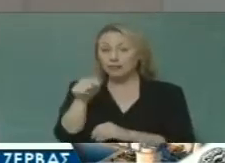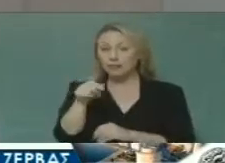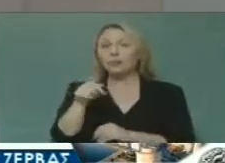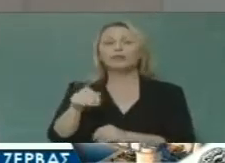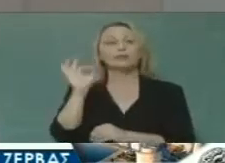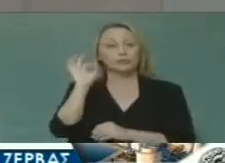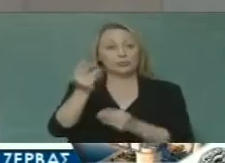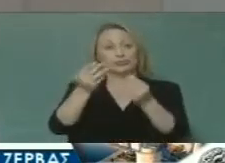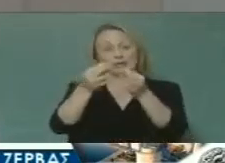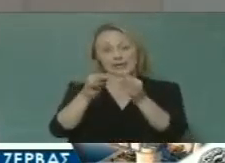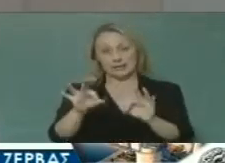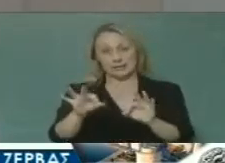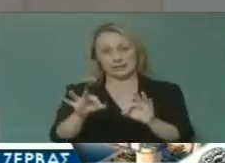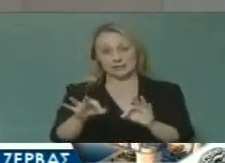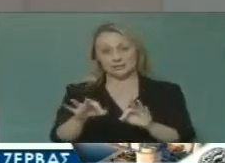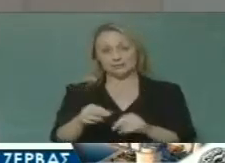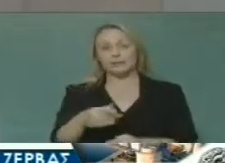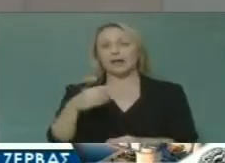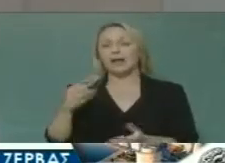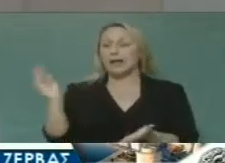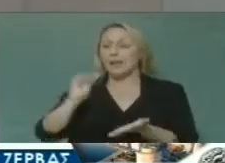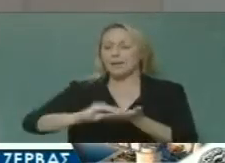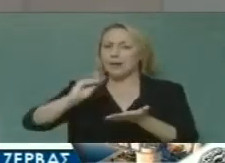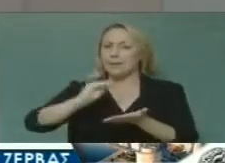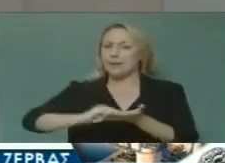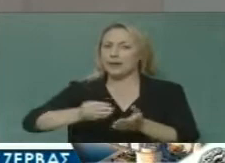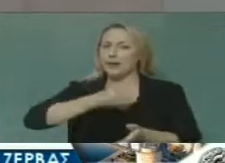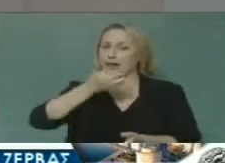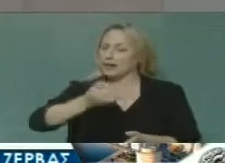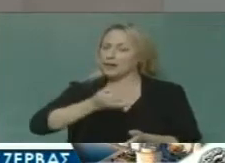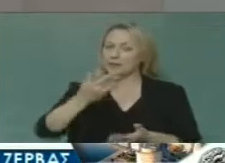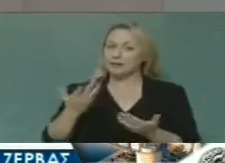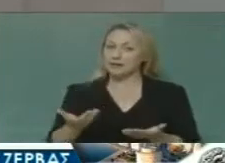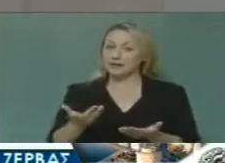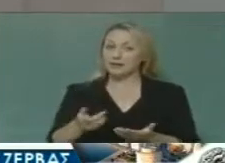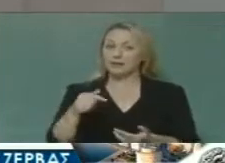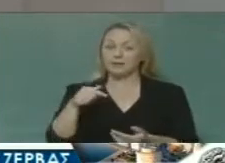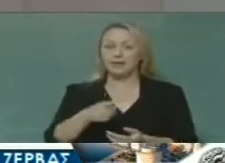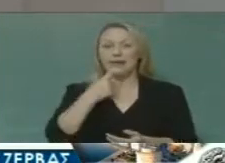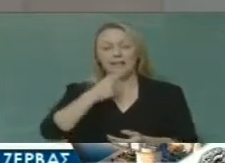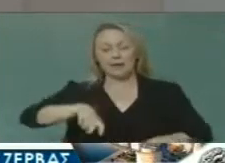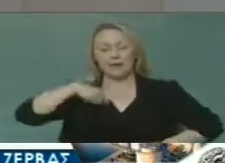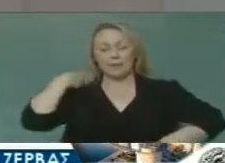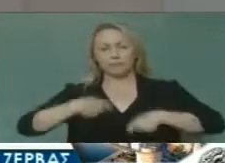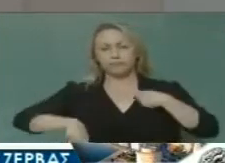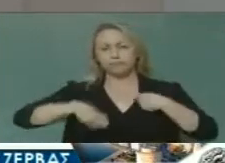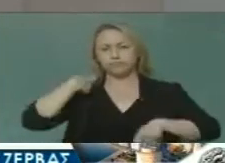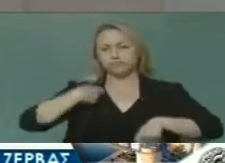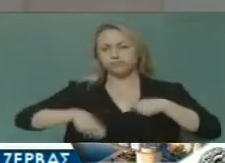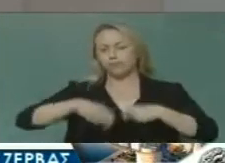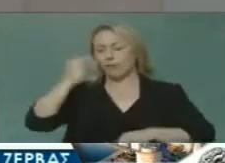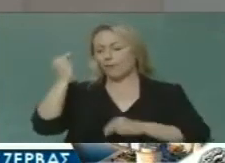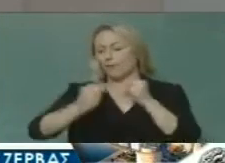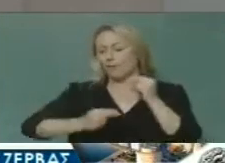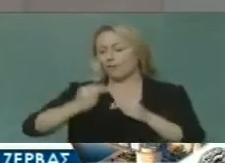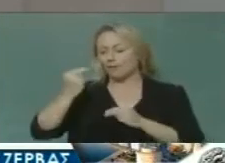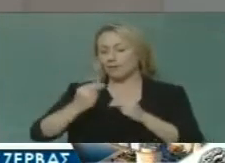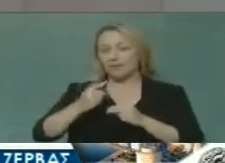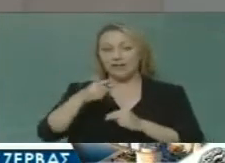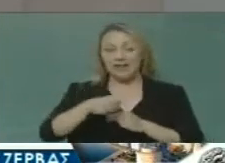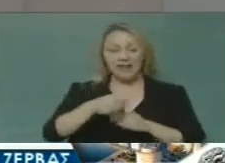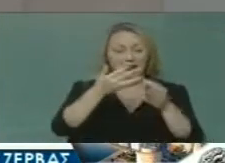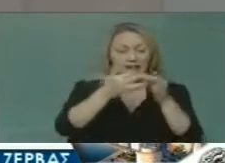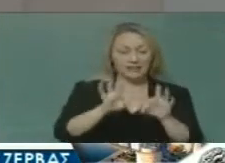Γιατί στην πόλη μας έχω πει πολλές φορές έχουμε βαρεθεί να γκρινιάζουμε για τα προβλήματα να γκρινιάζουμε για τις λύσεις.